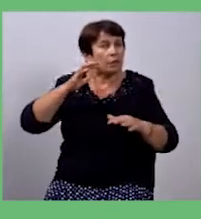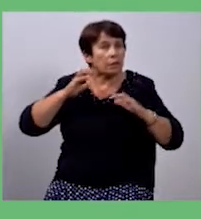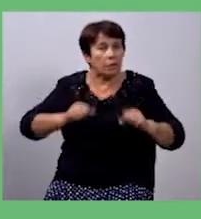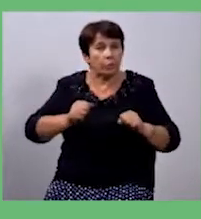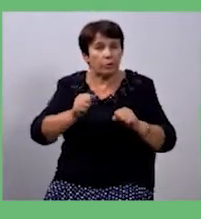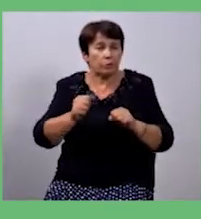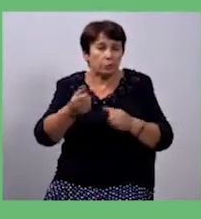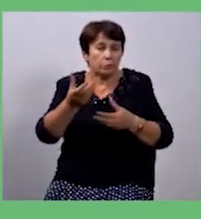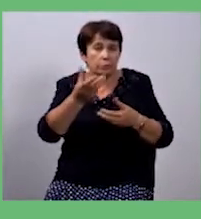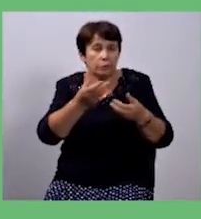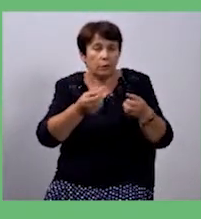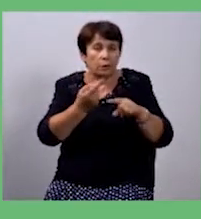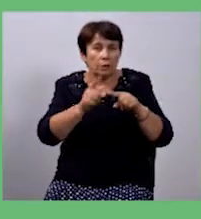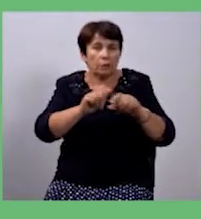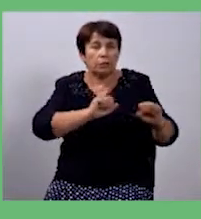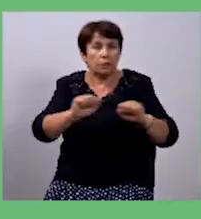керівників.